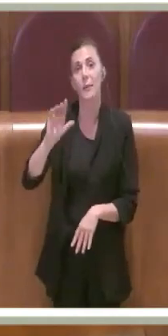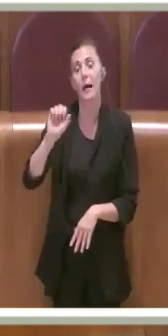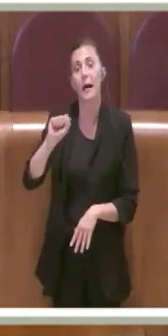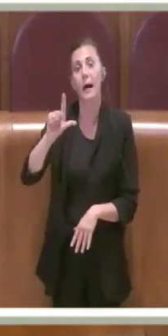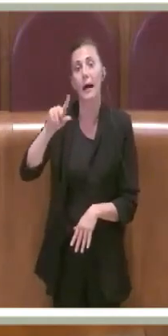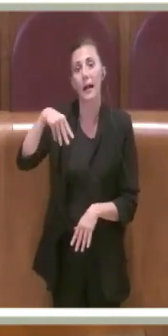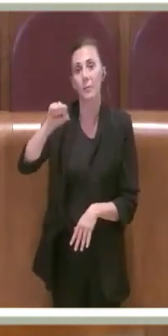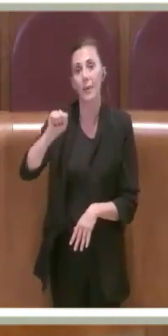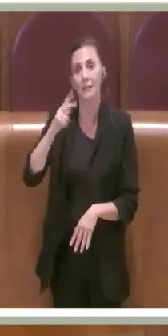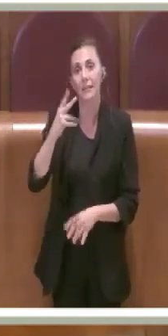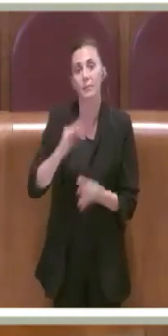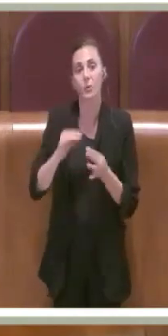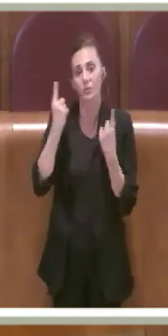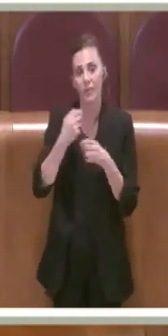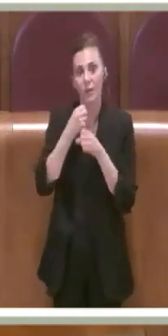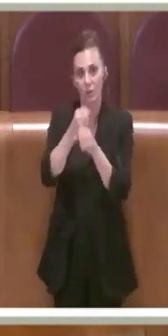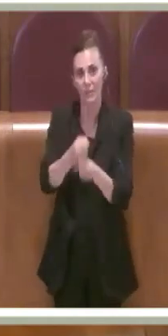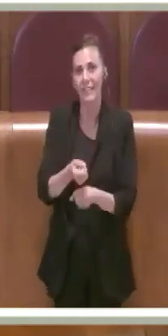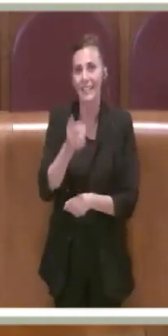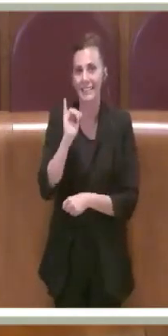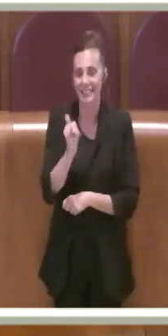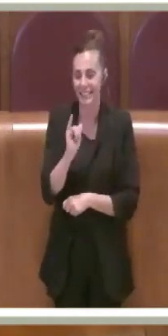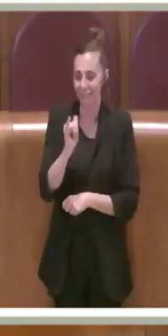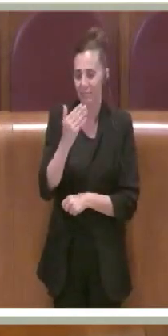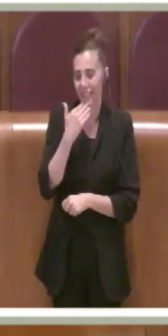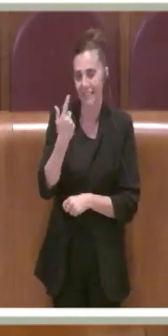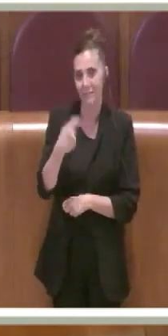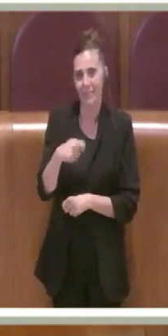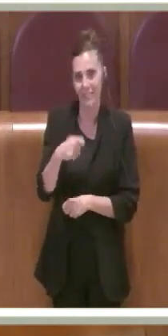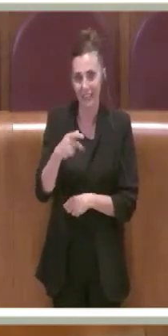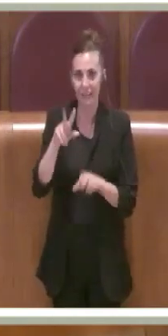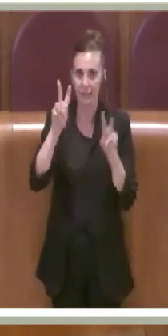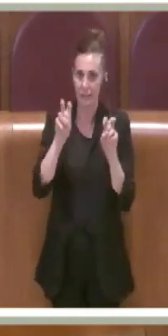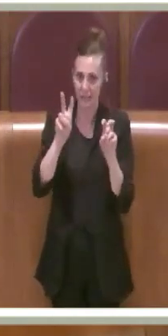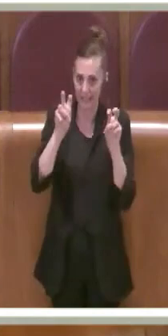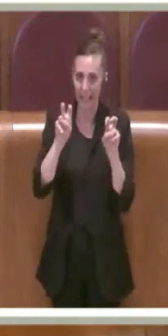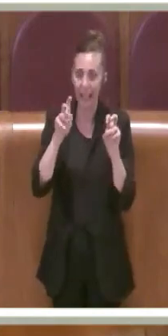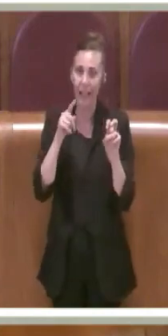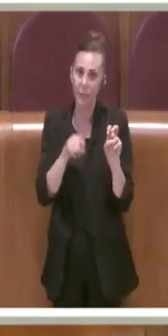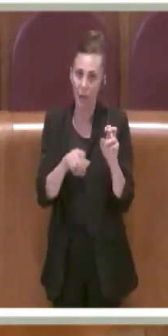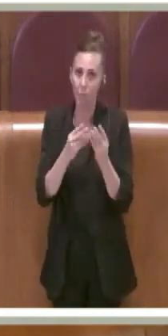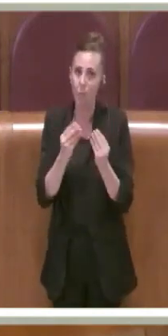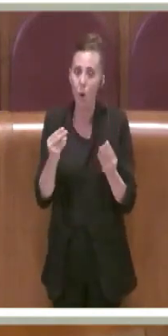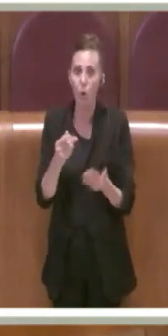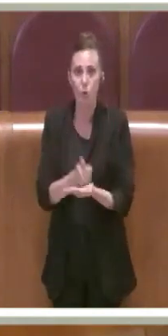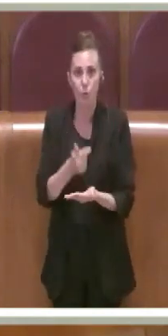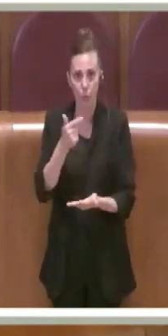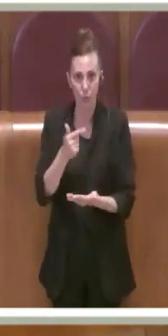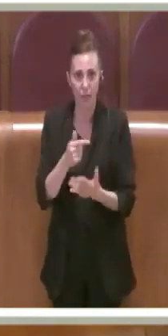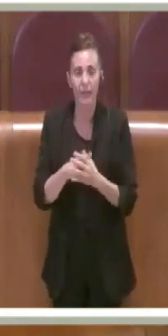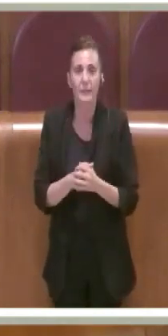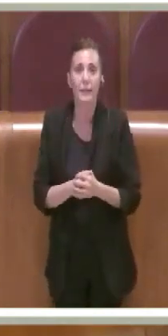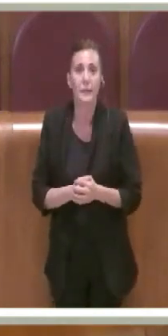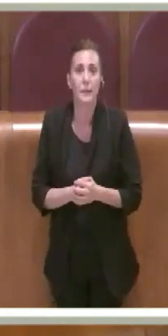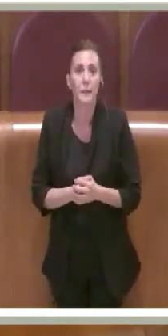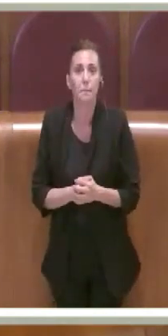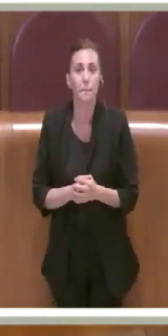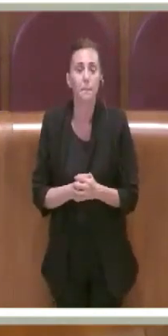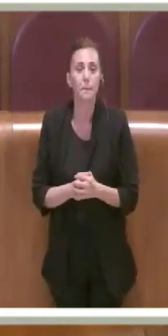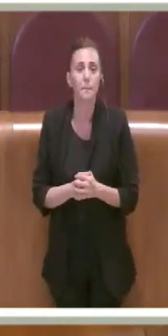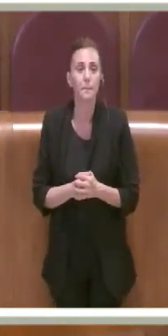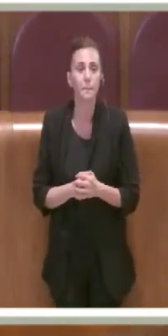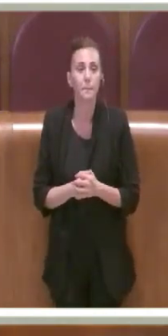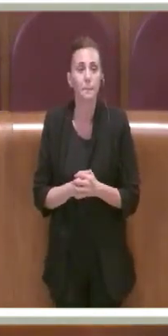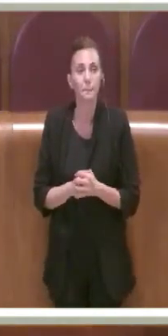Sì, grazie Presidente. Al di là del tema che oggettivamente c'è, perché è un tema molto importante e